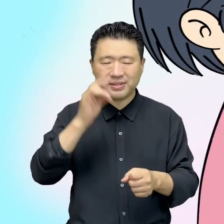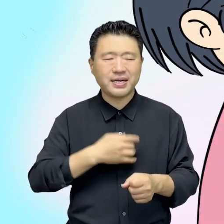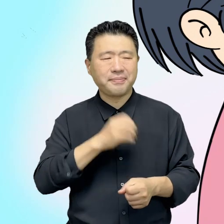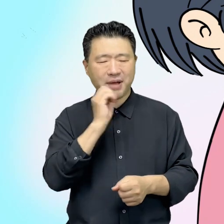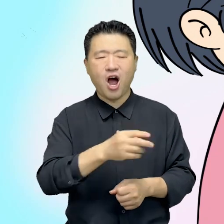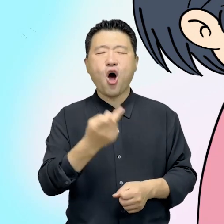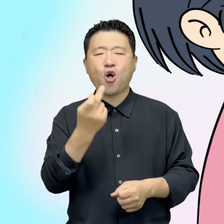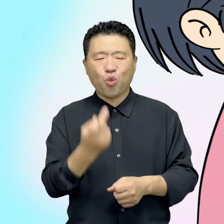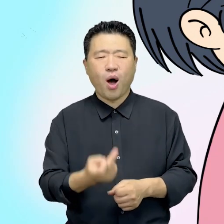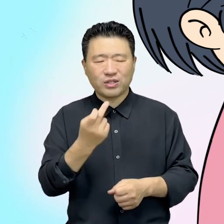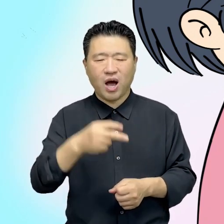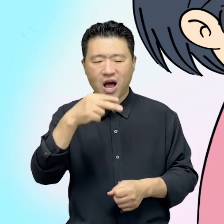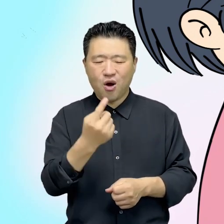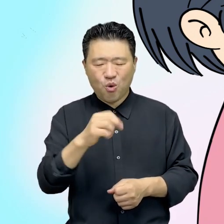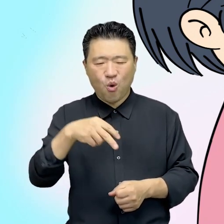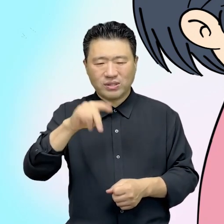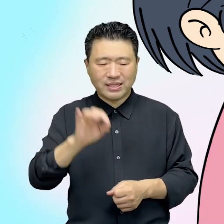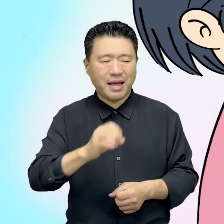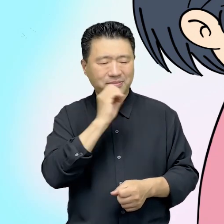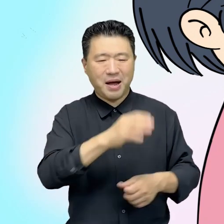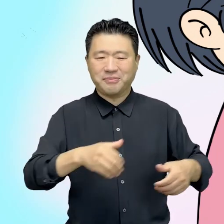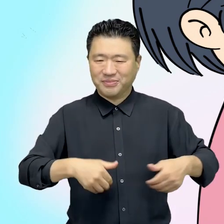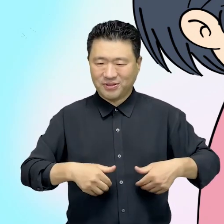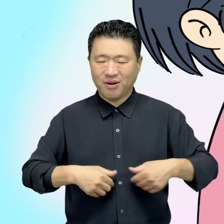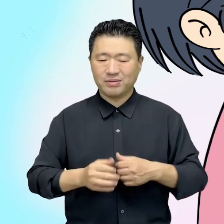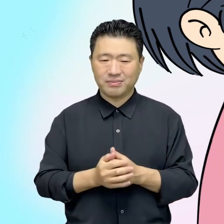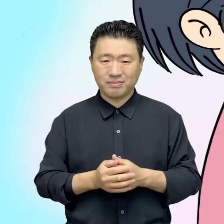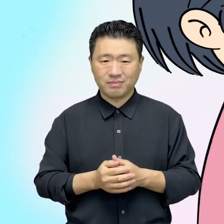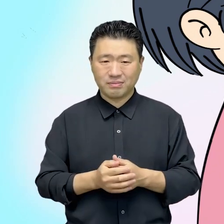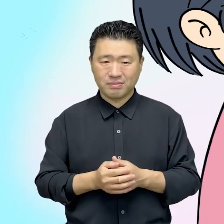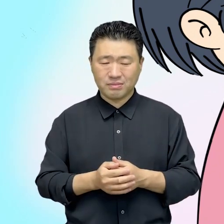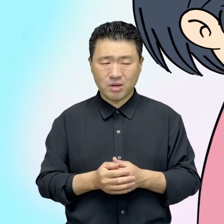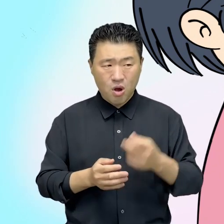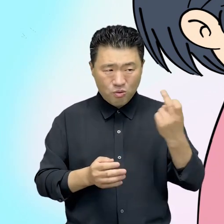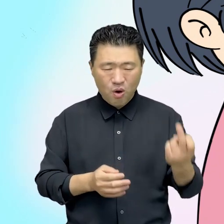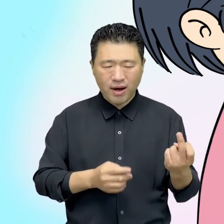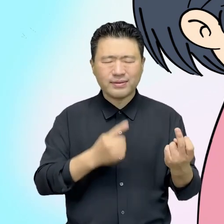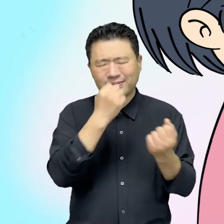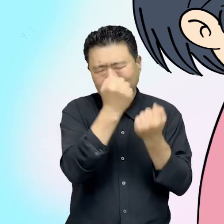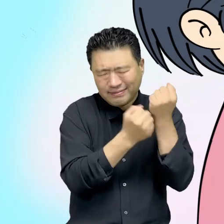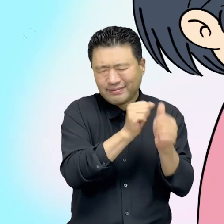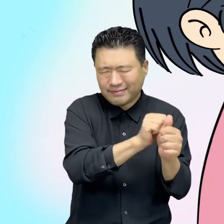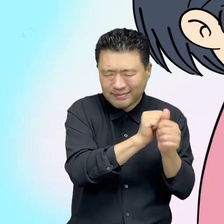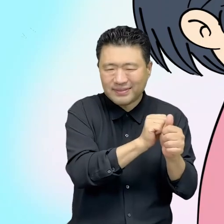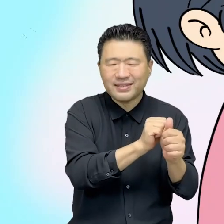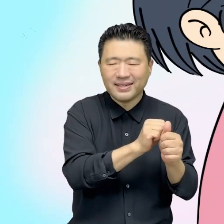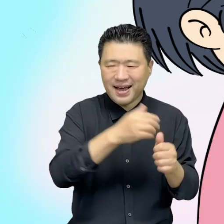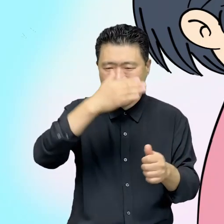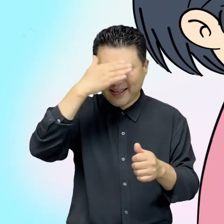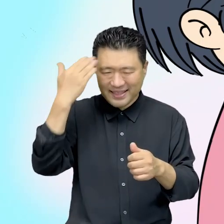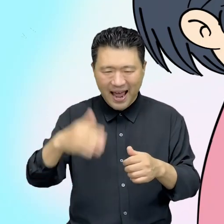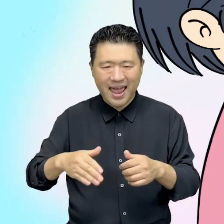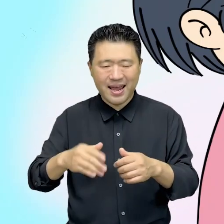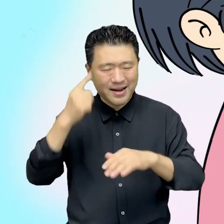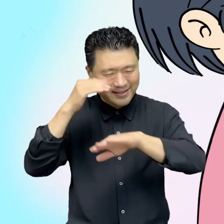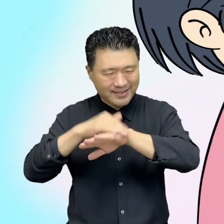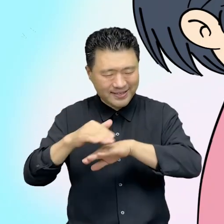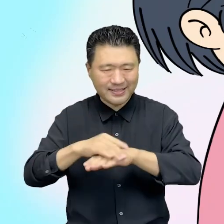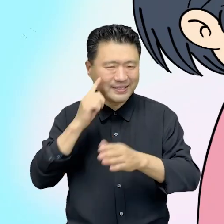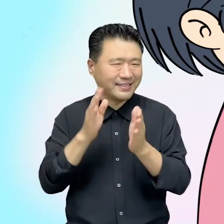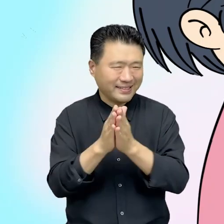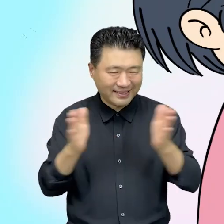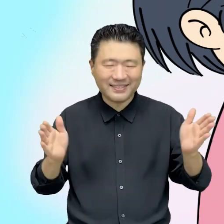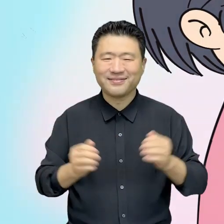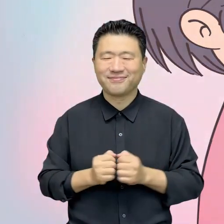준기에게 동생 호칭을 쓰는 것이었다. 동생 준기를 설득하여 다행 프로젝트를 시작한다.